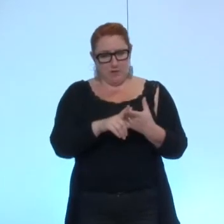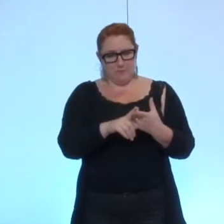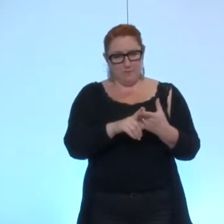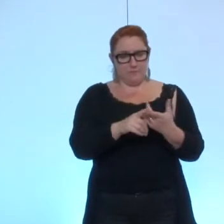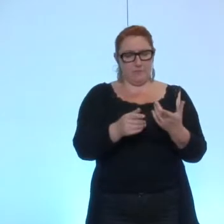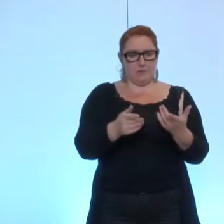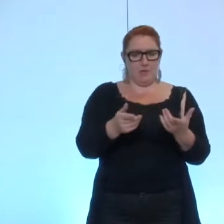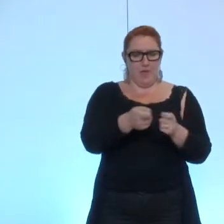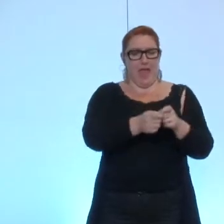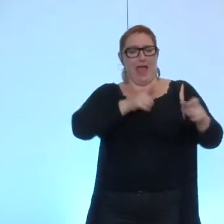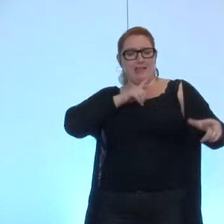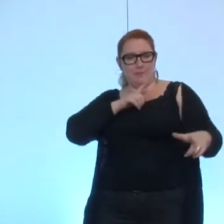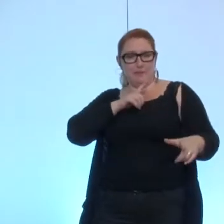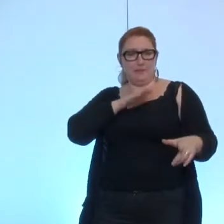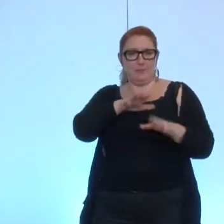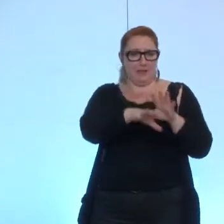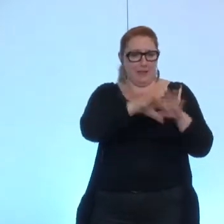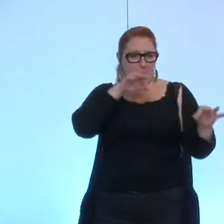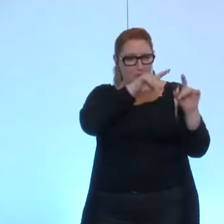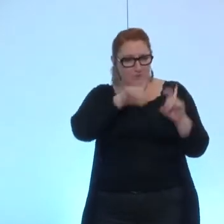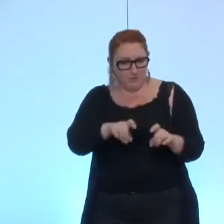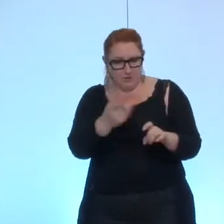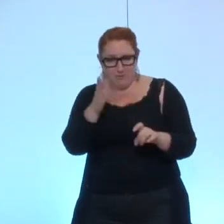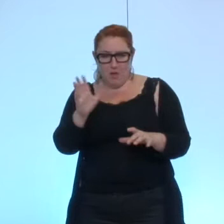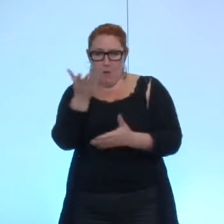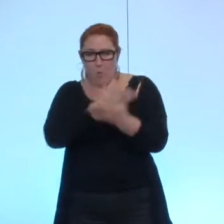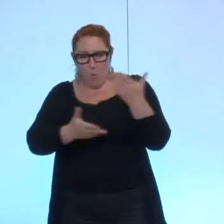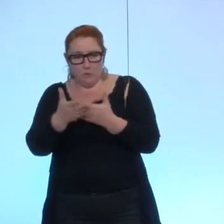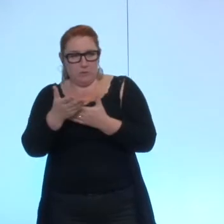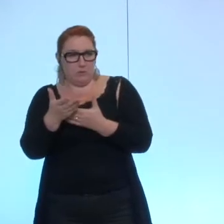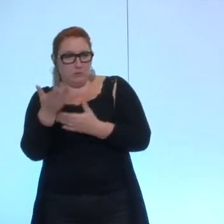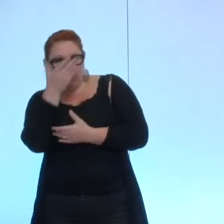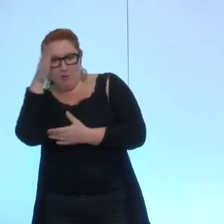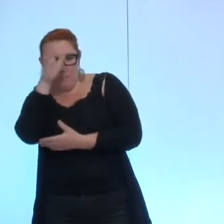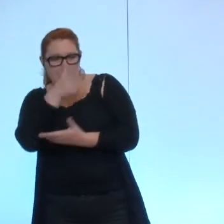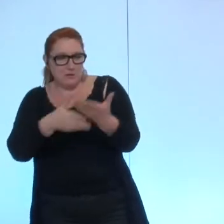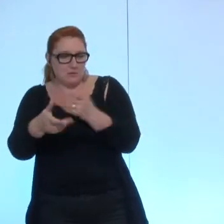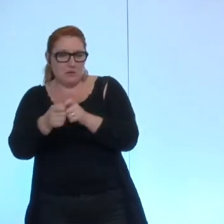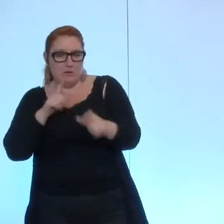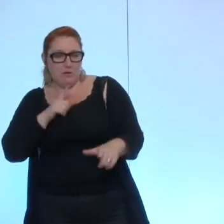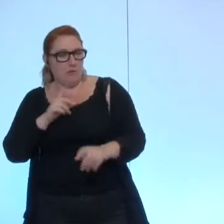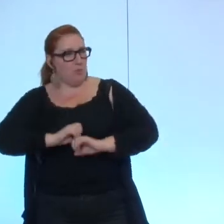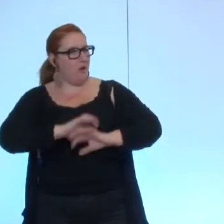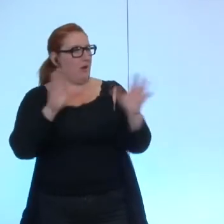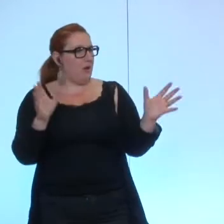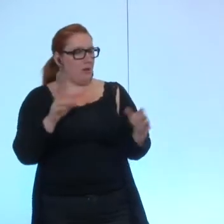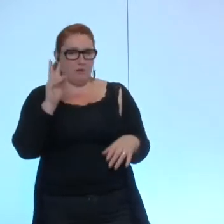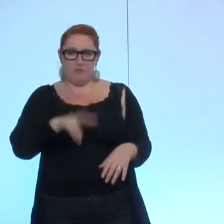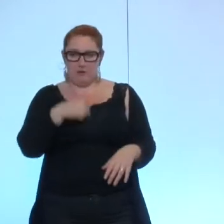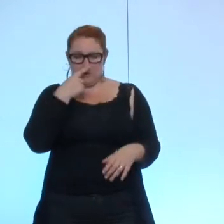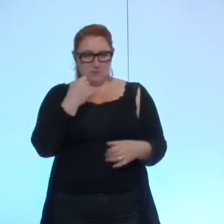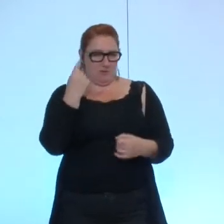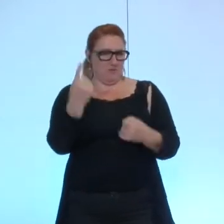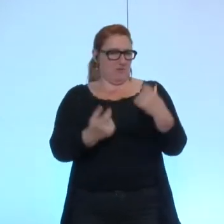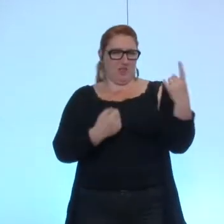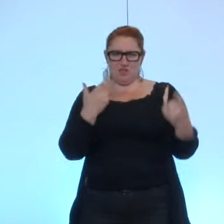une façon aussi de les indemniser autrement ? Enfin, je veux dire, au moins que ça soit clair. Là, on a l'impression que ça fait un peu des ordres, quoi.